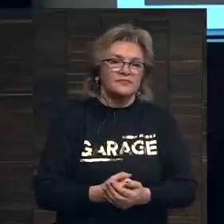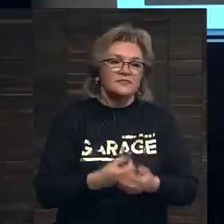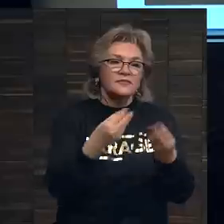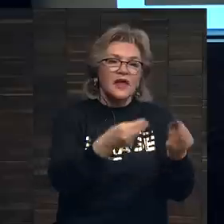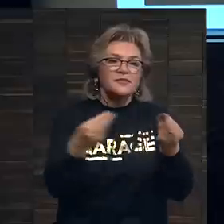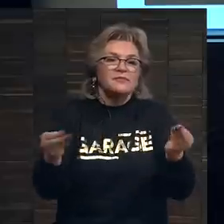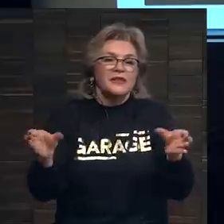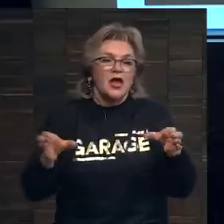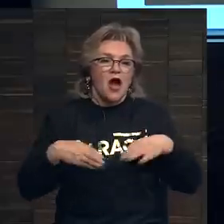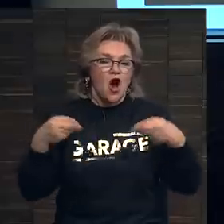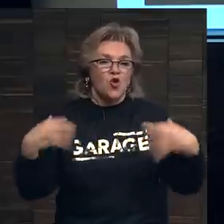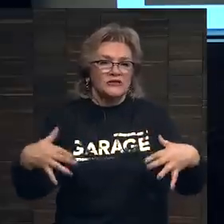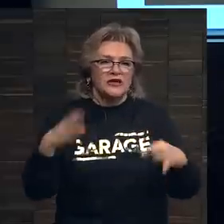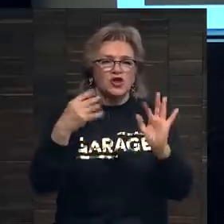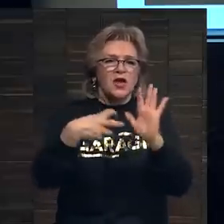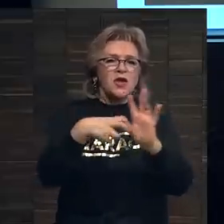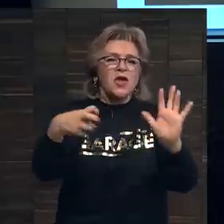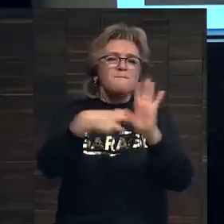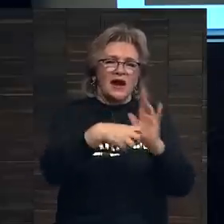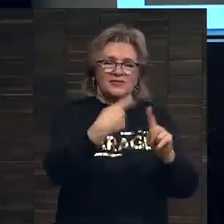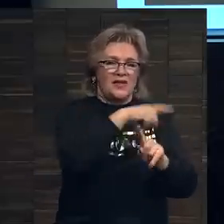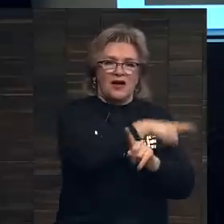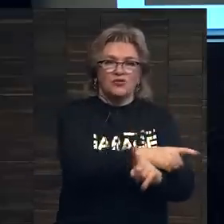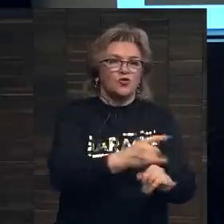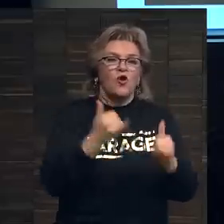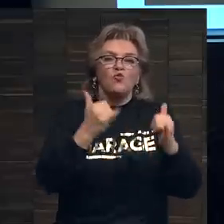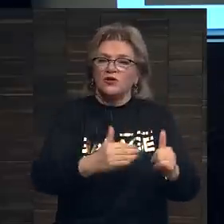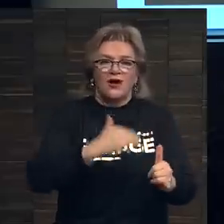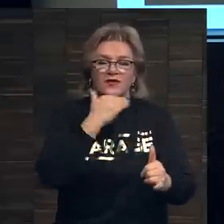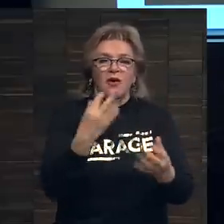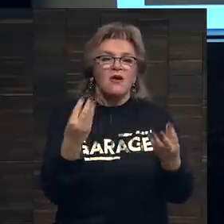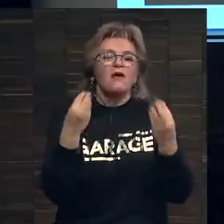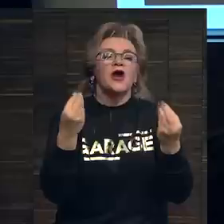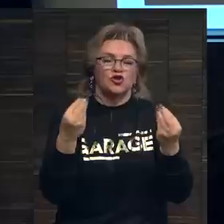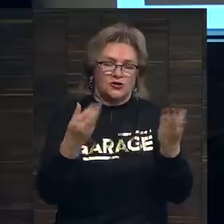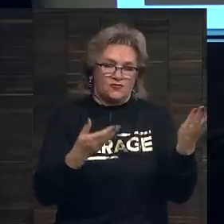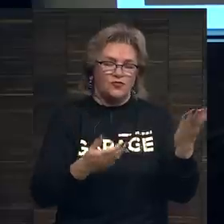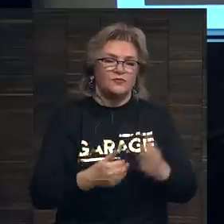предметы роскоши и бренды, которые действуют на этом рынке уделяют максимальное внимание качеству.